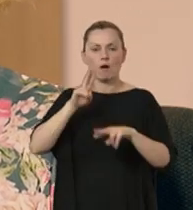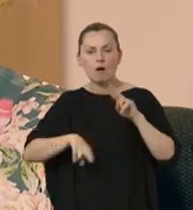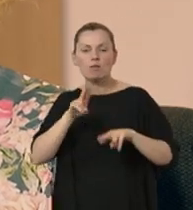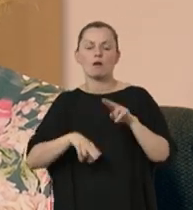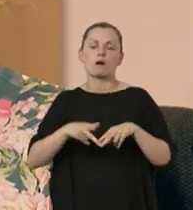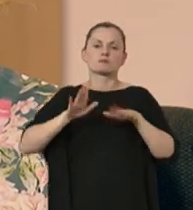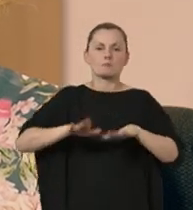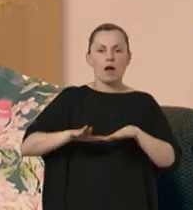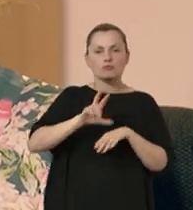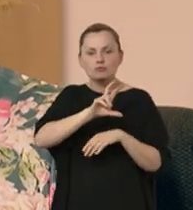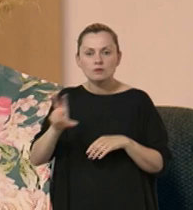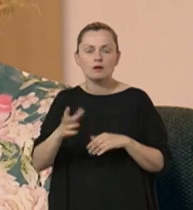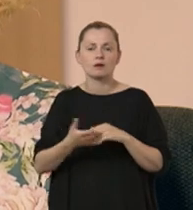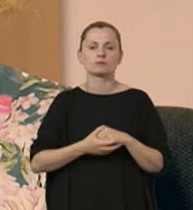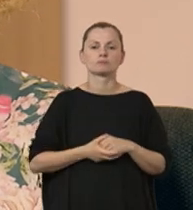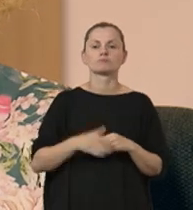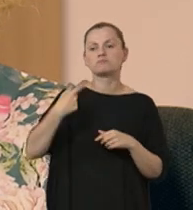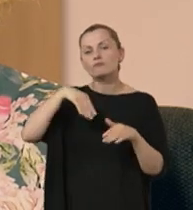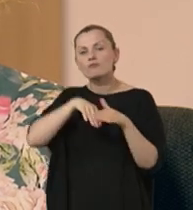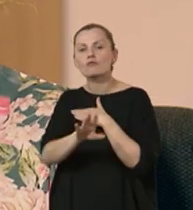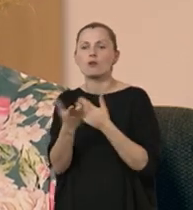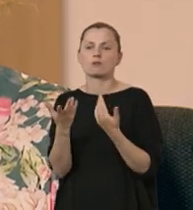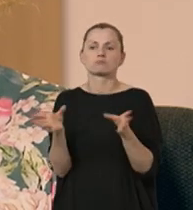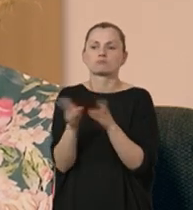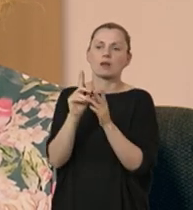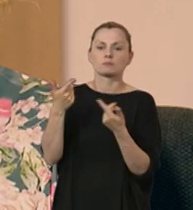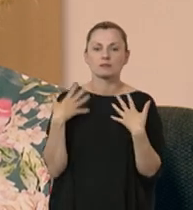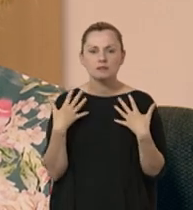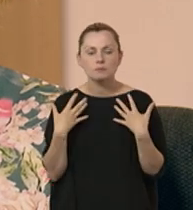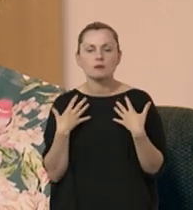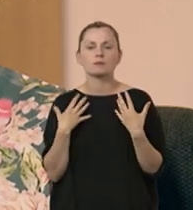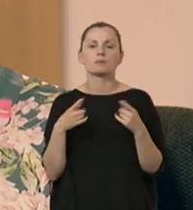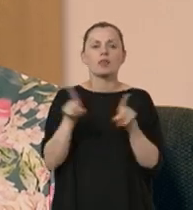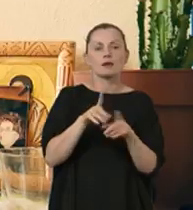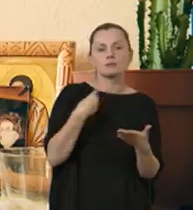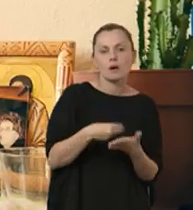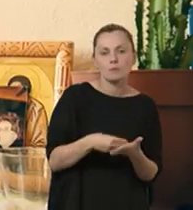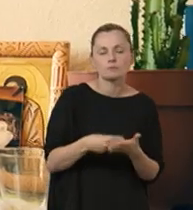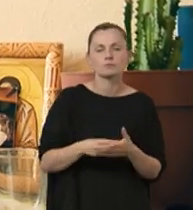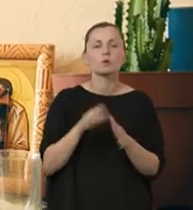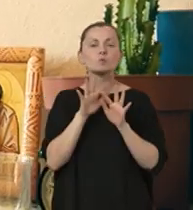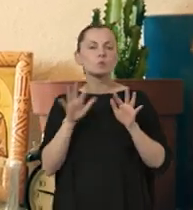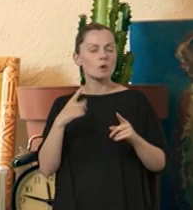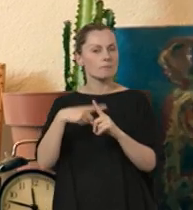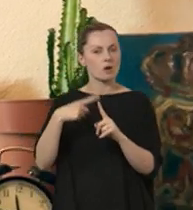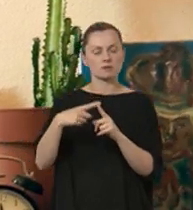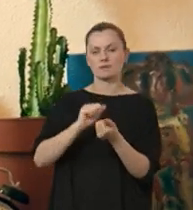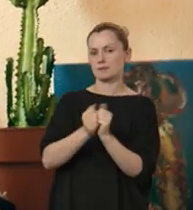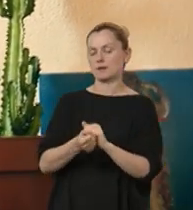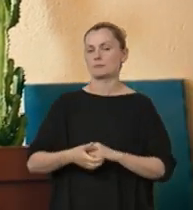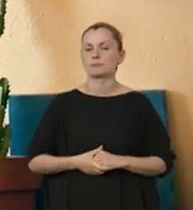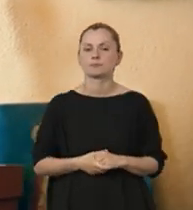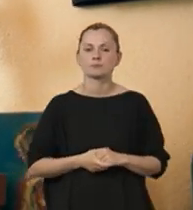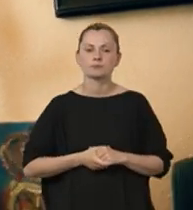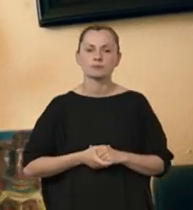gotować, spędzać czas, wychodzić gdzieś na spacery, również na jakieś zakupy. Dużo takich pozytywnych